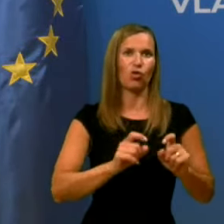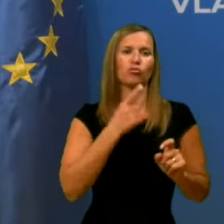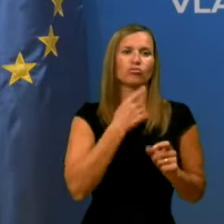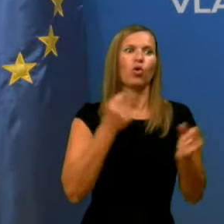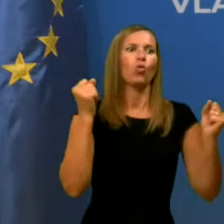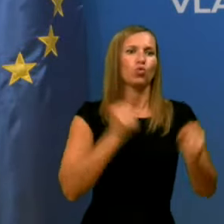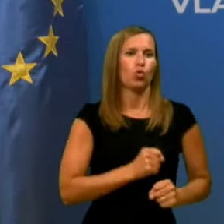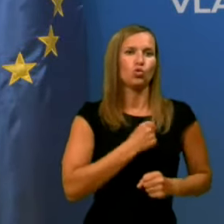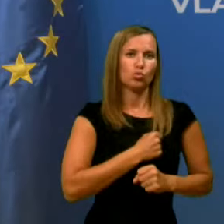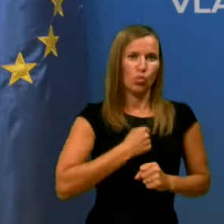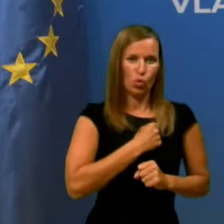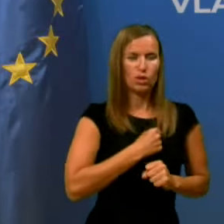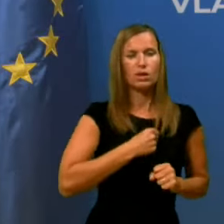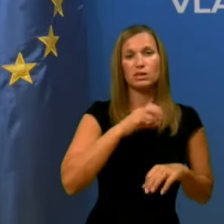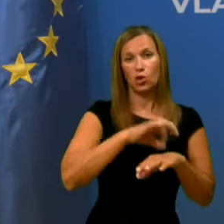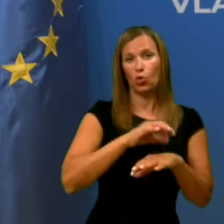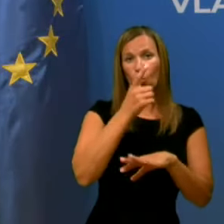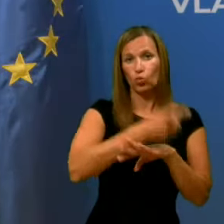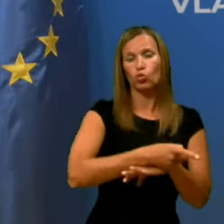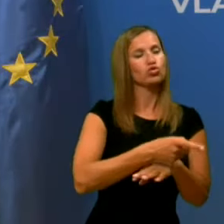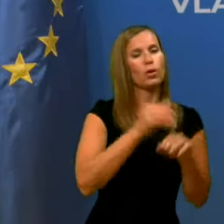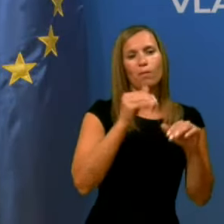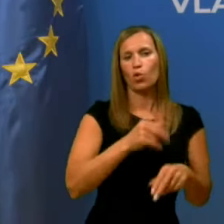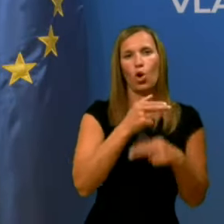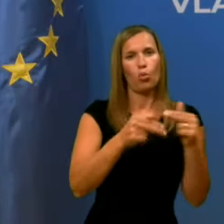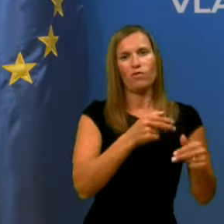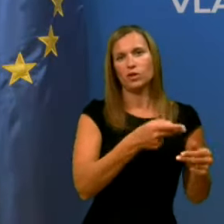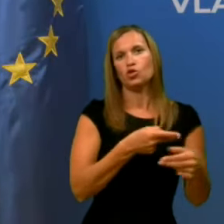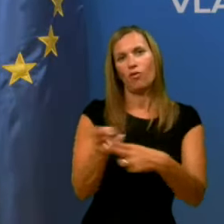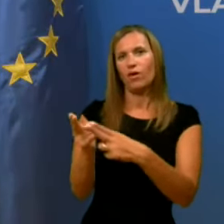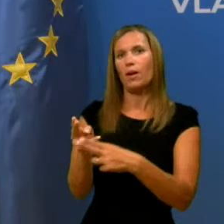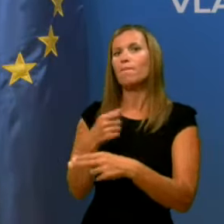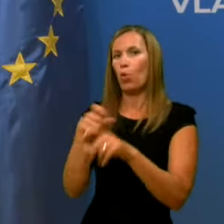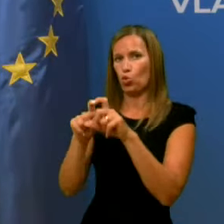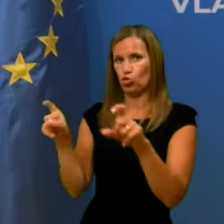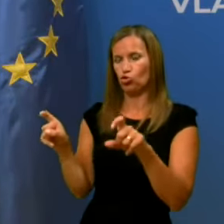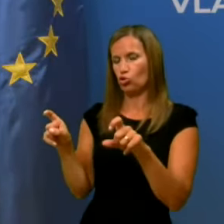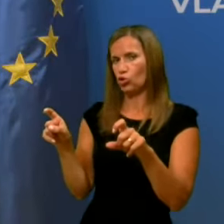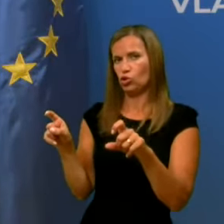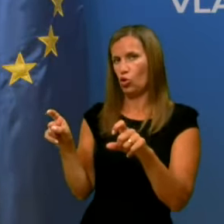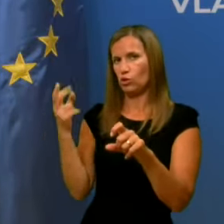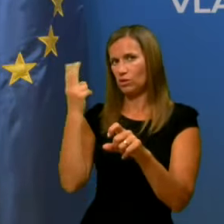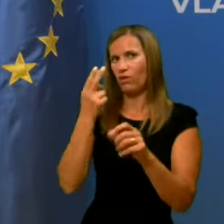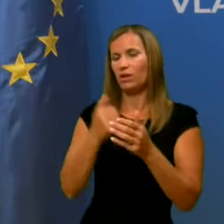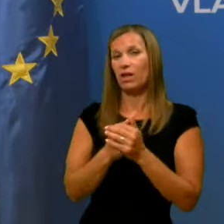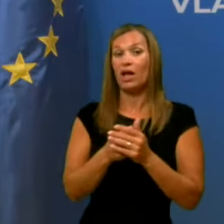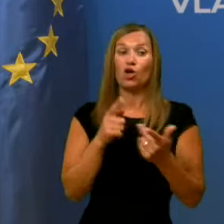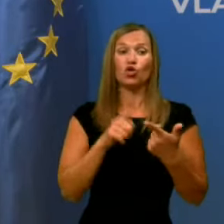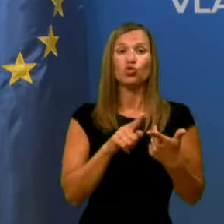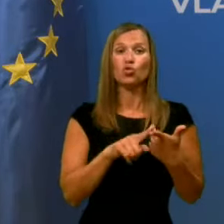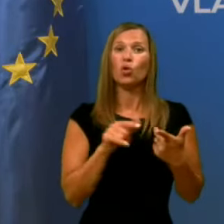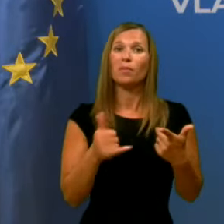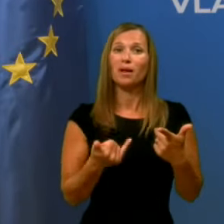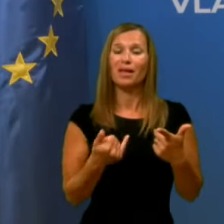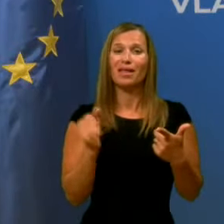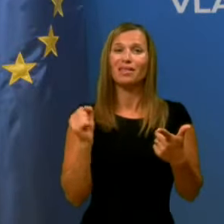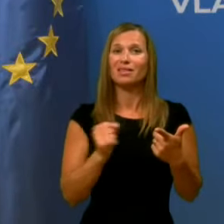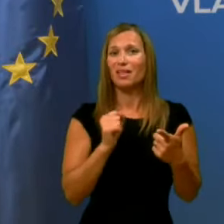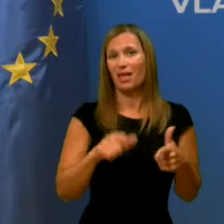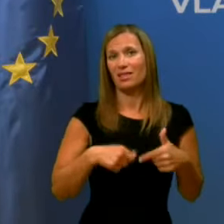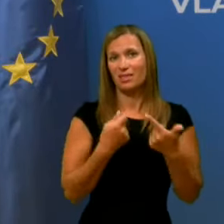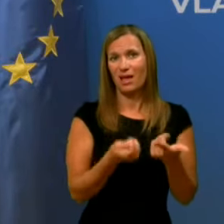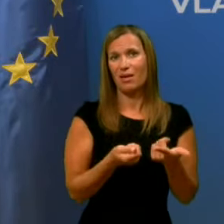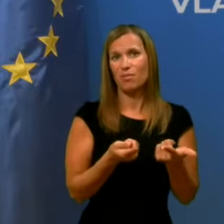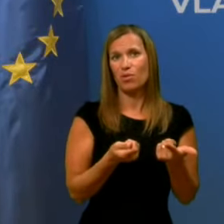zdravnik odloči, gre brezpogojno, kadar koli v bolnišnico. Drugo je pa to, kar smo rekli, da namenjamo